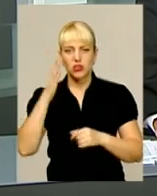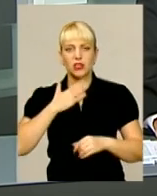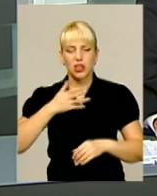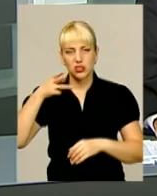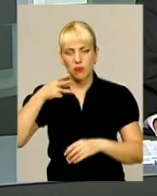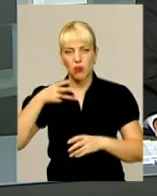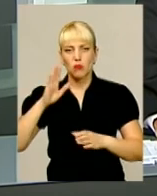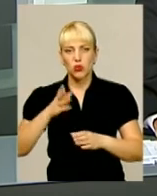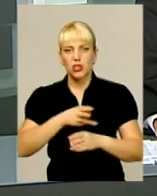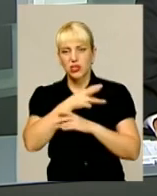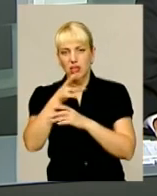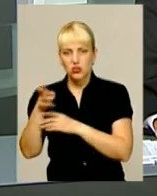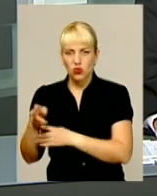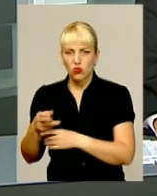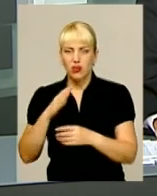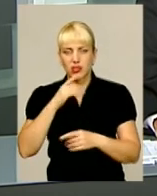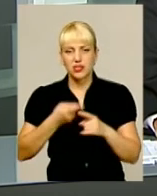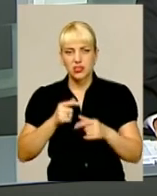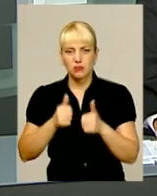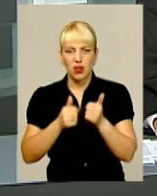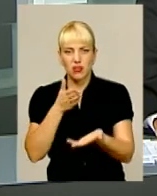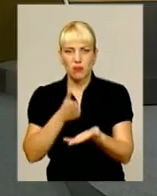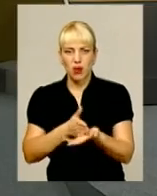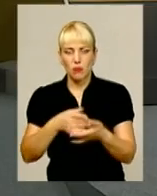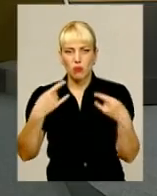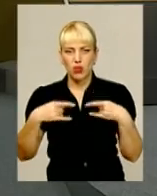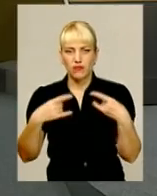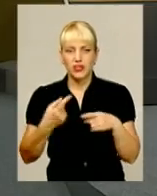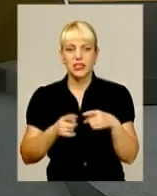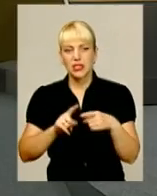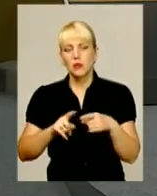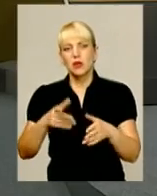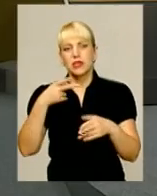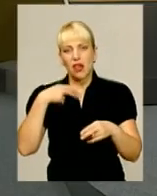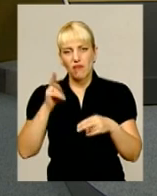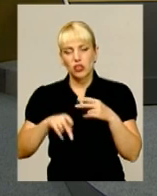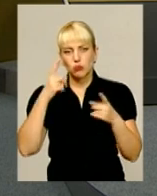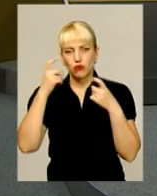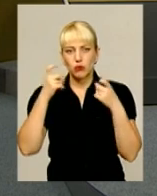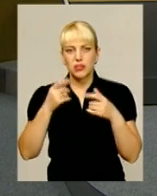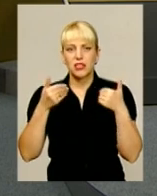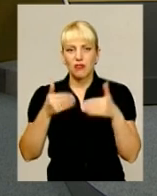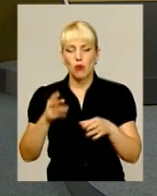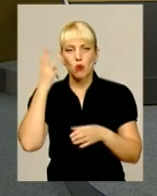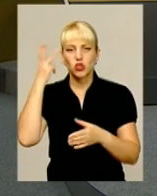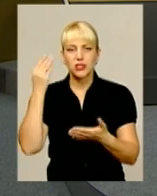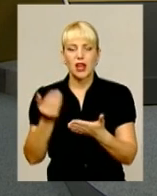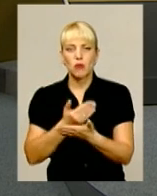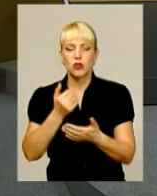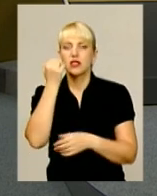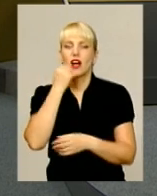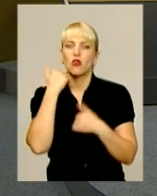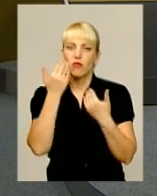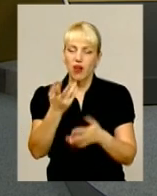-центр» транслюватиме змагання в прямому ефірі. І на цьому ми завершуємо інформаційний випуск «Подільська панорама».